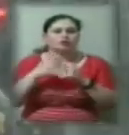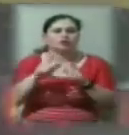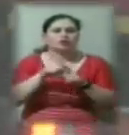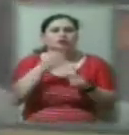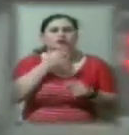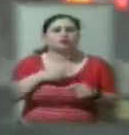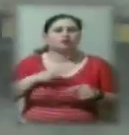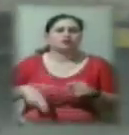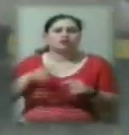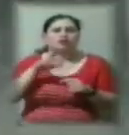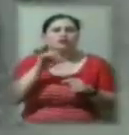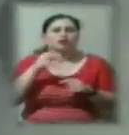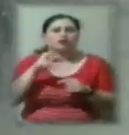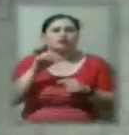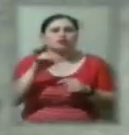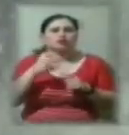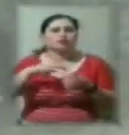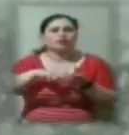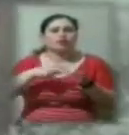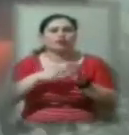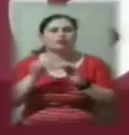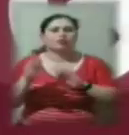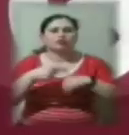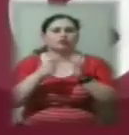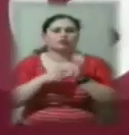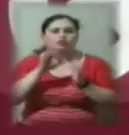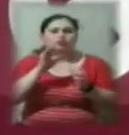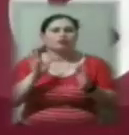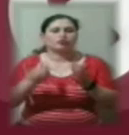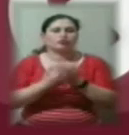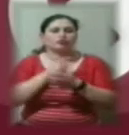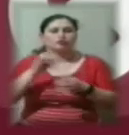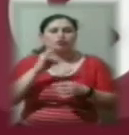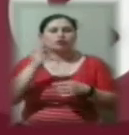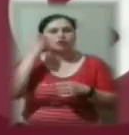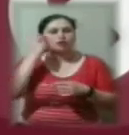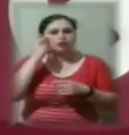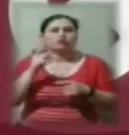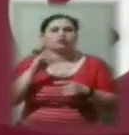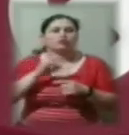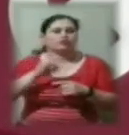Кучерук. Планувалося, що після 16-ї він відновить роботу, але на Київ літак часно не вилетів.